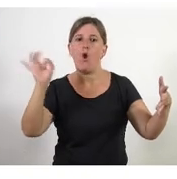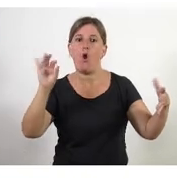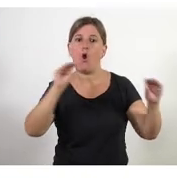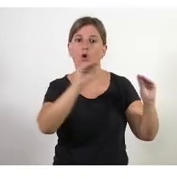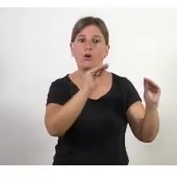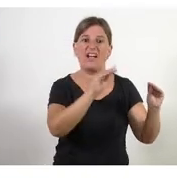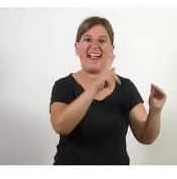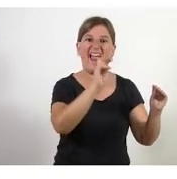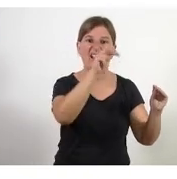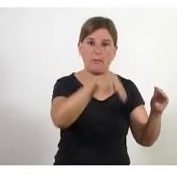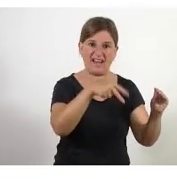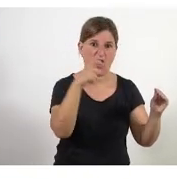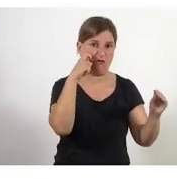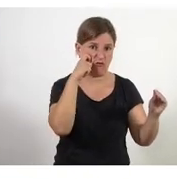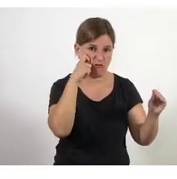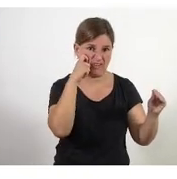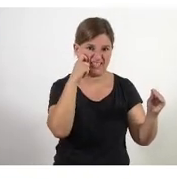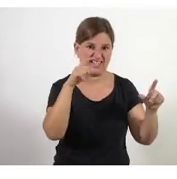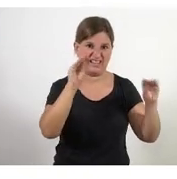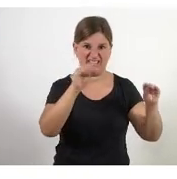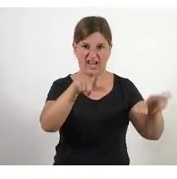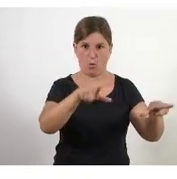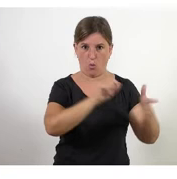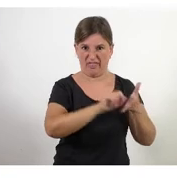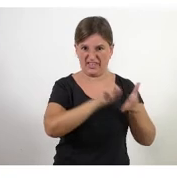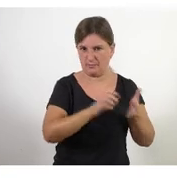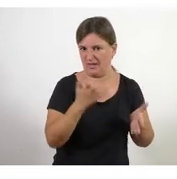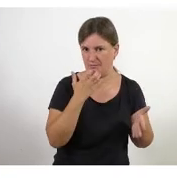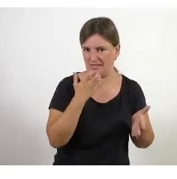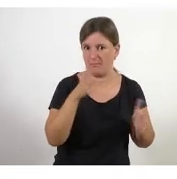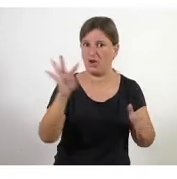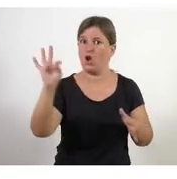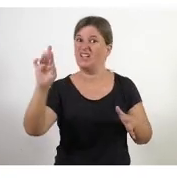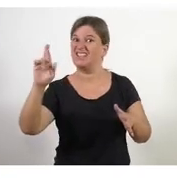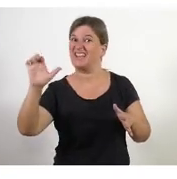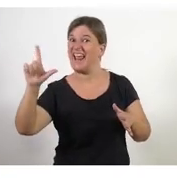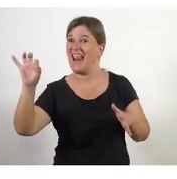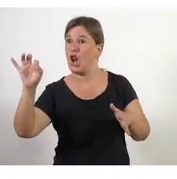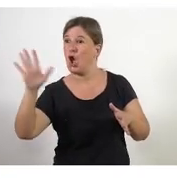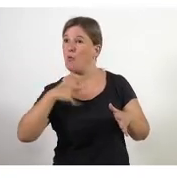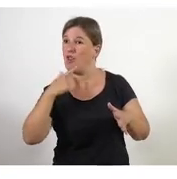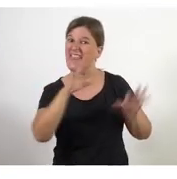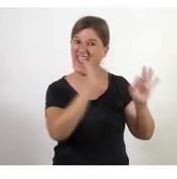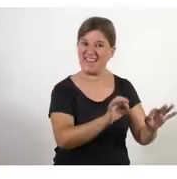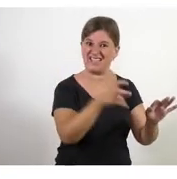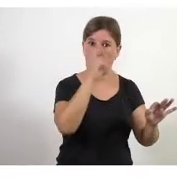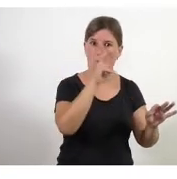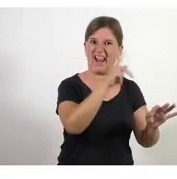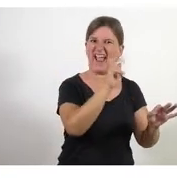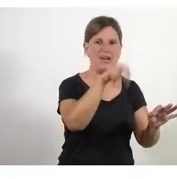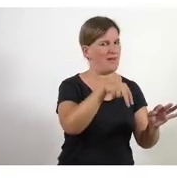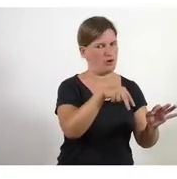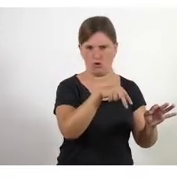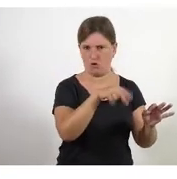Canvan físic al teu despatx però Trello no és fer Canvan Per fer Canvan